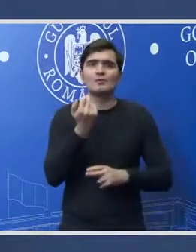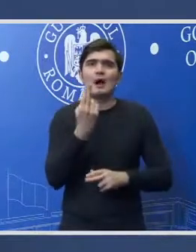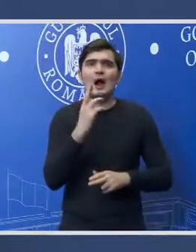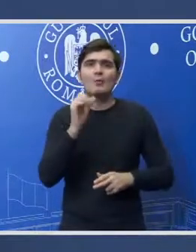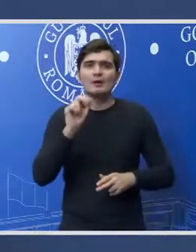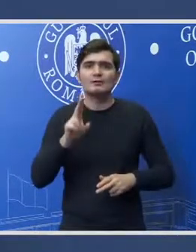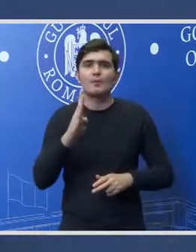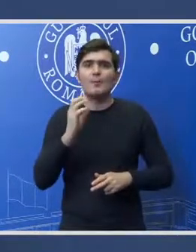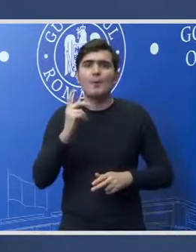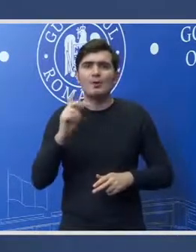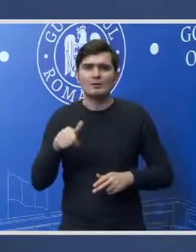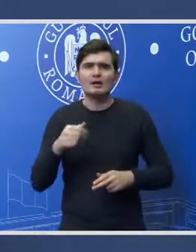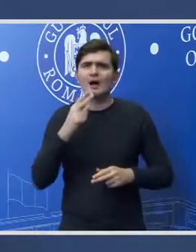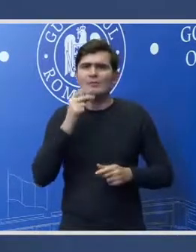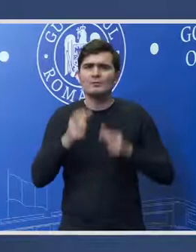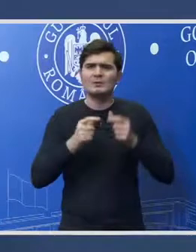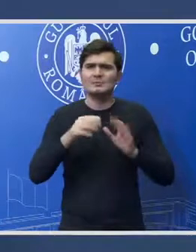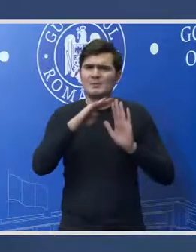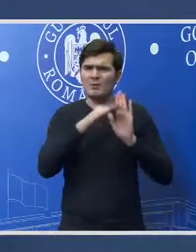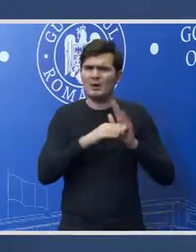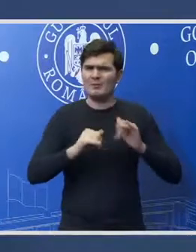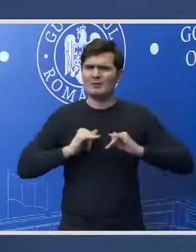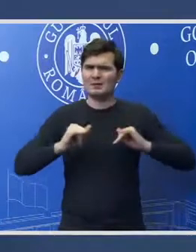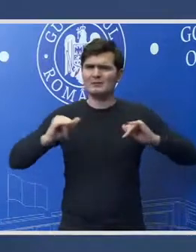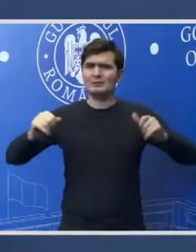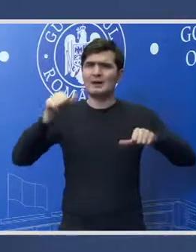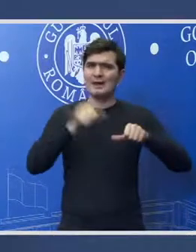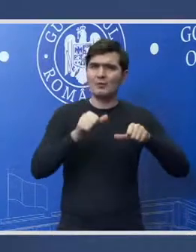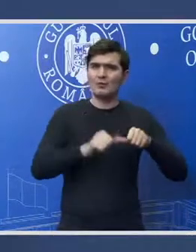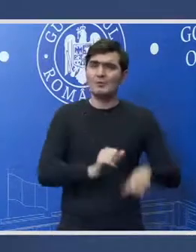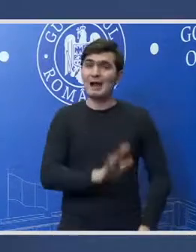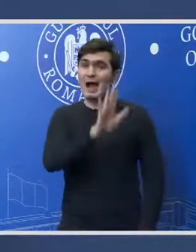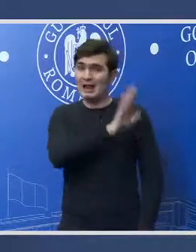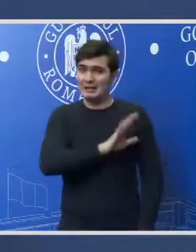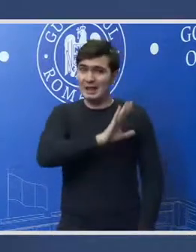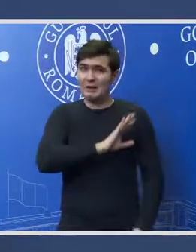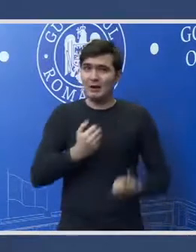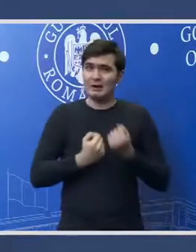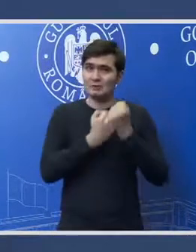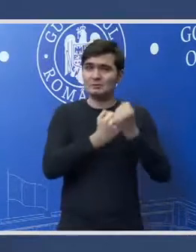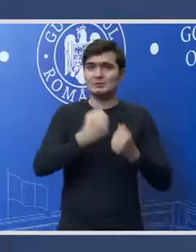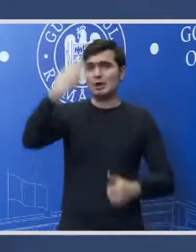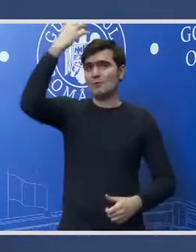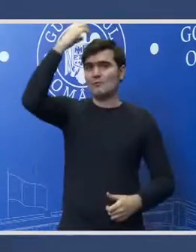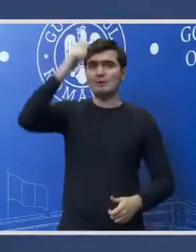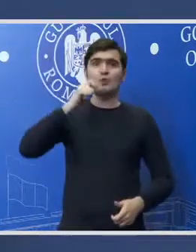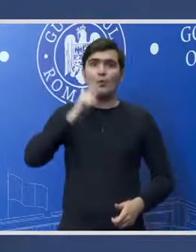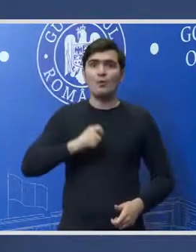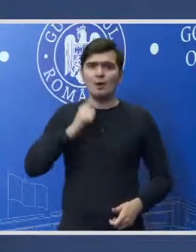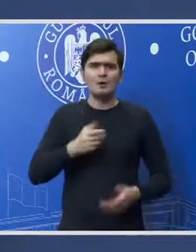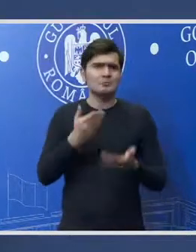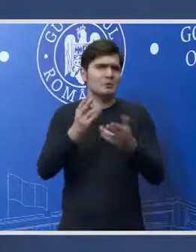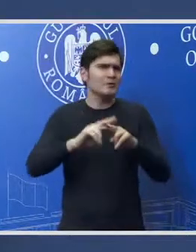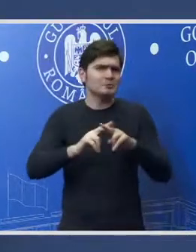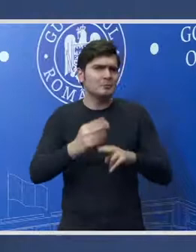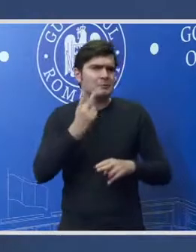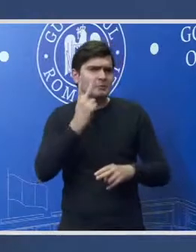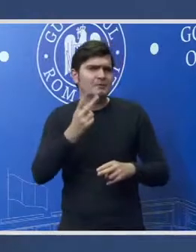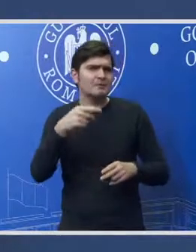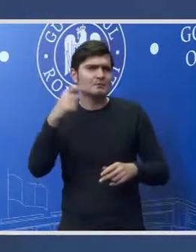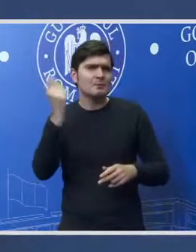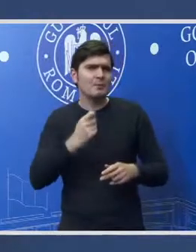afla și citesc programul de dezvoltare economică a Ardealului susținut de guvernul de la Budapesta. Bineavoastră, cum priviți acest proiect dedicat